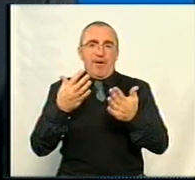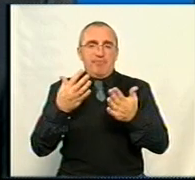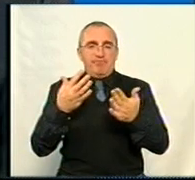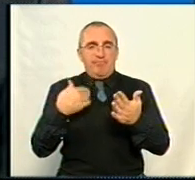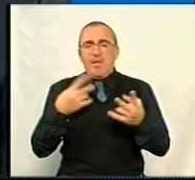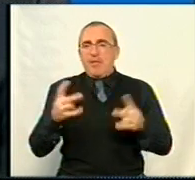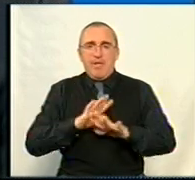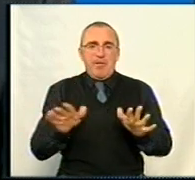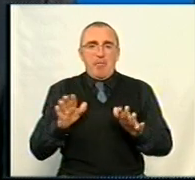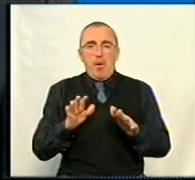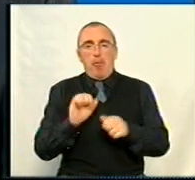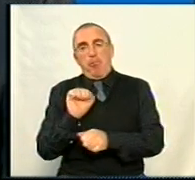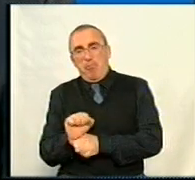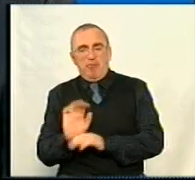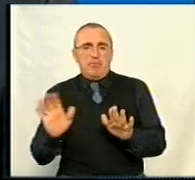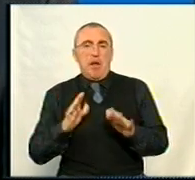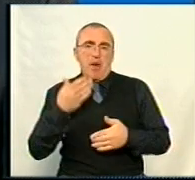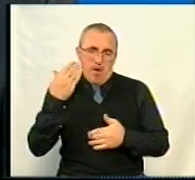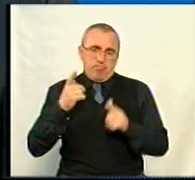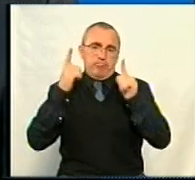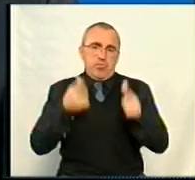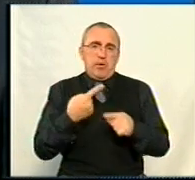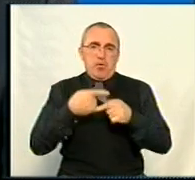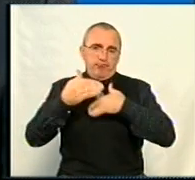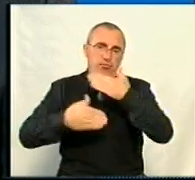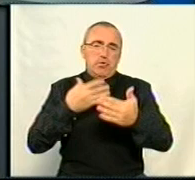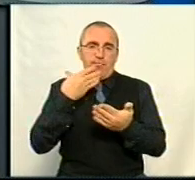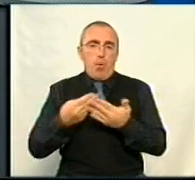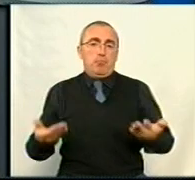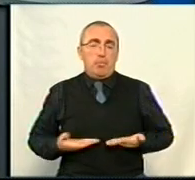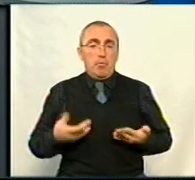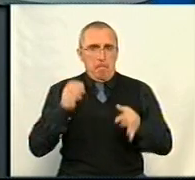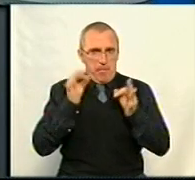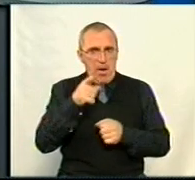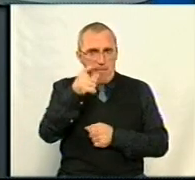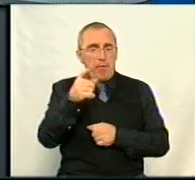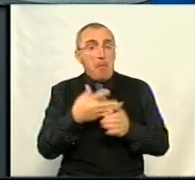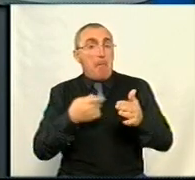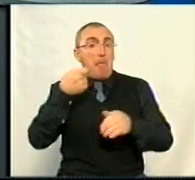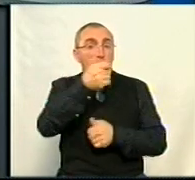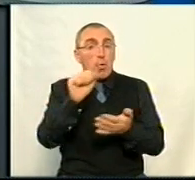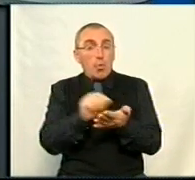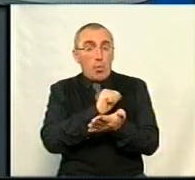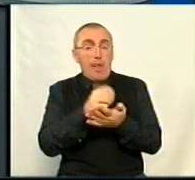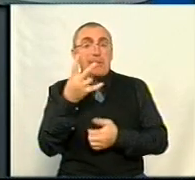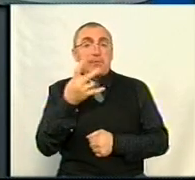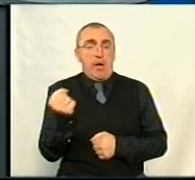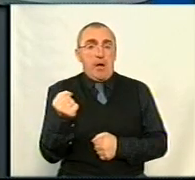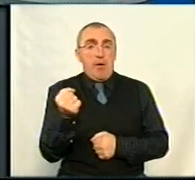що не треба пасувати і легко погодився на такий крок в своєму житті. Чи правда, що коли ви подавали документи на